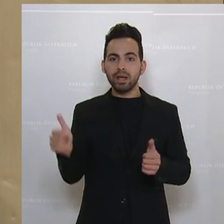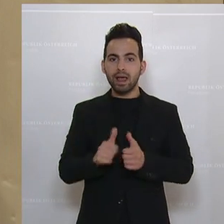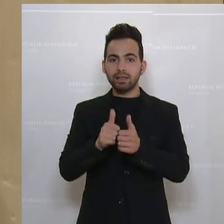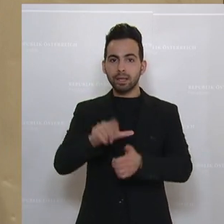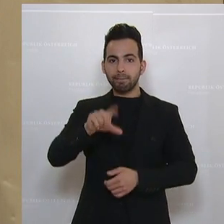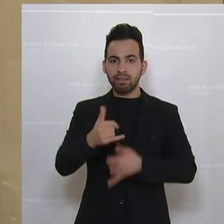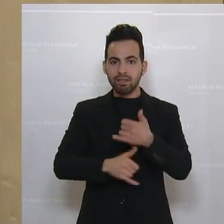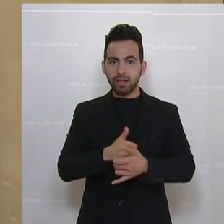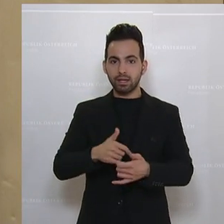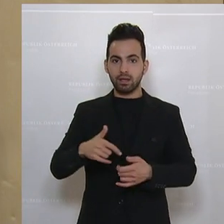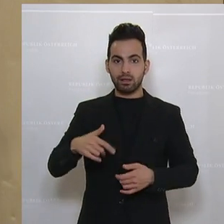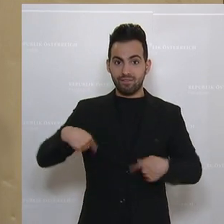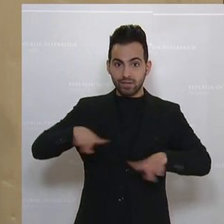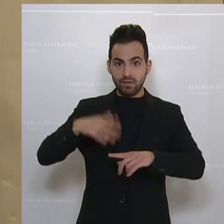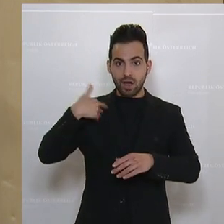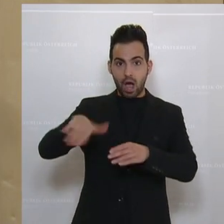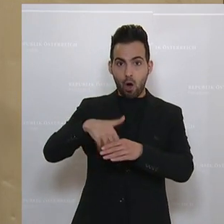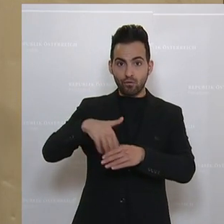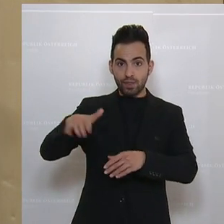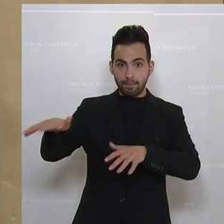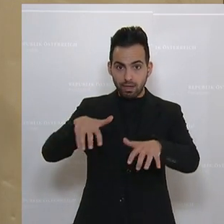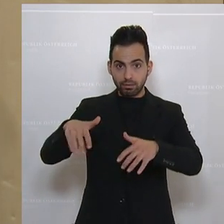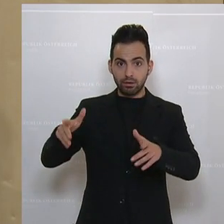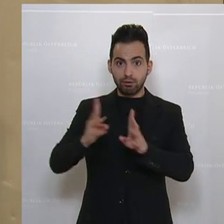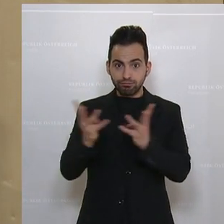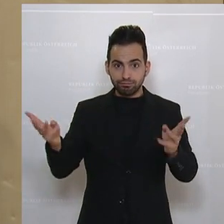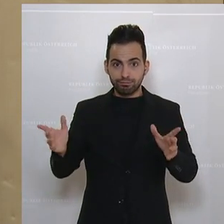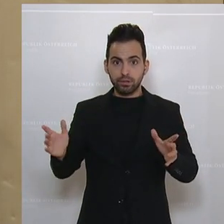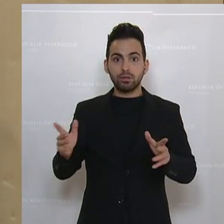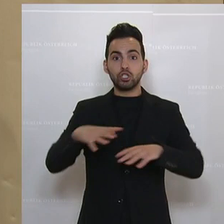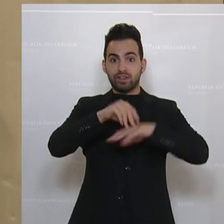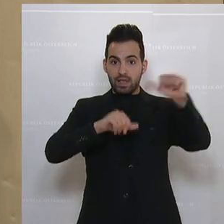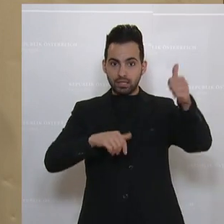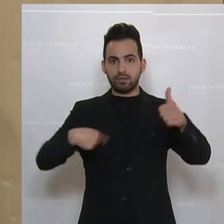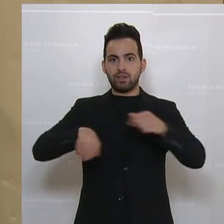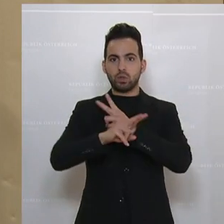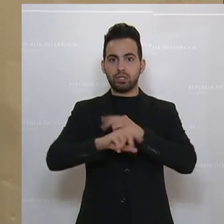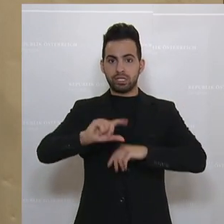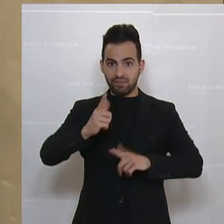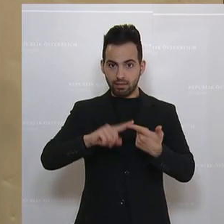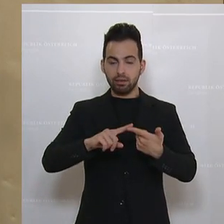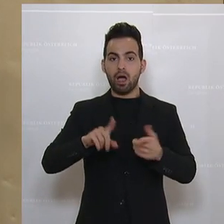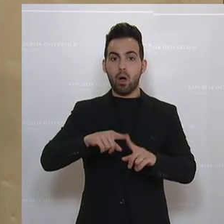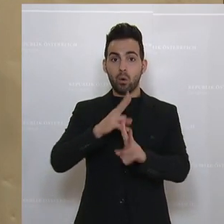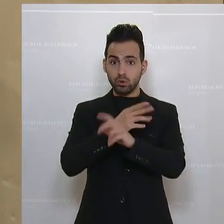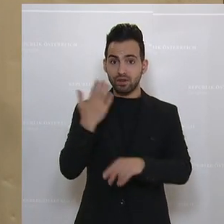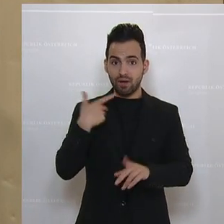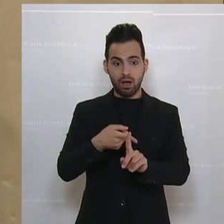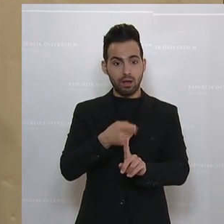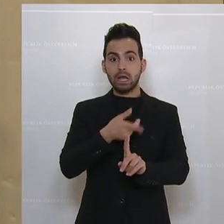Minderjährige aufgenommen hat, an zweiter Stelle in Europa hinter Schweden. Österreich, das, und das habe ich auch erwähnt, im letzten